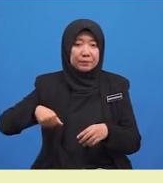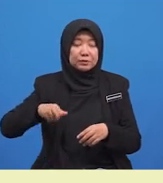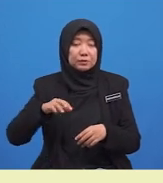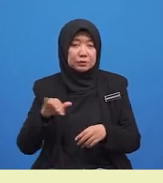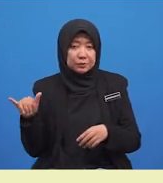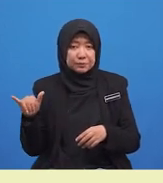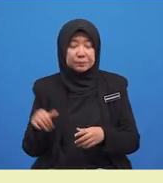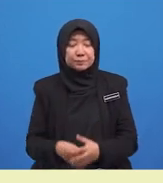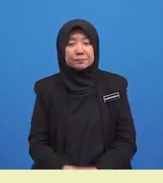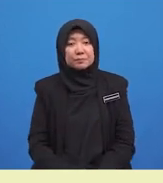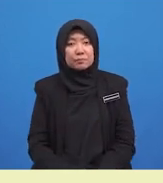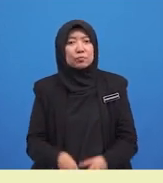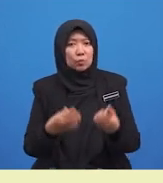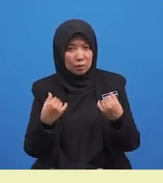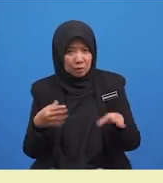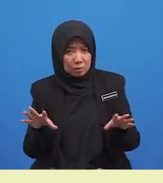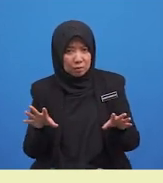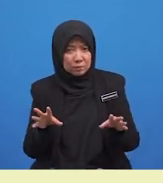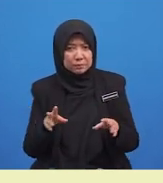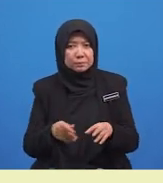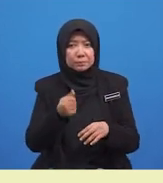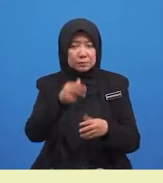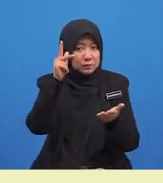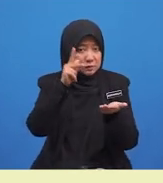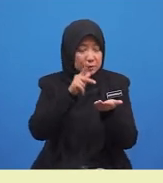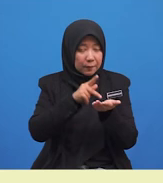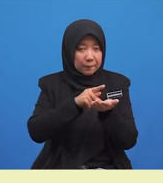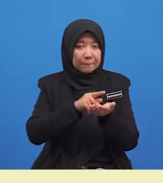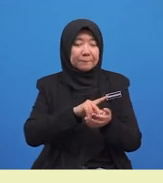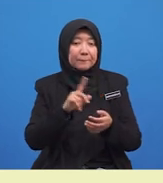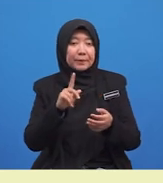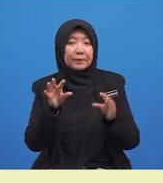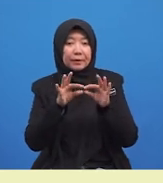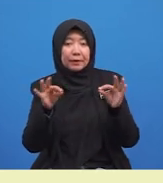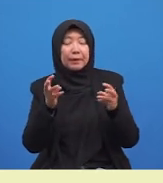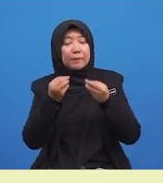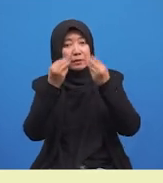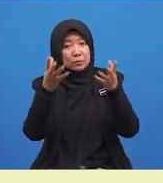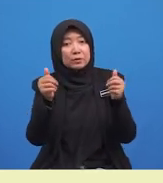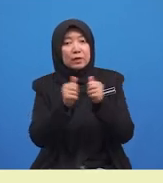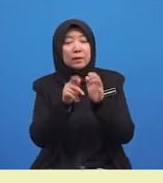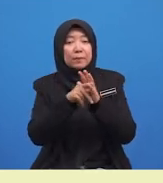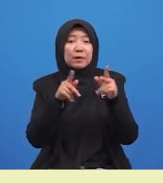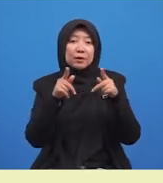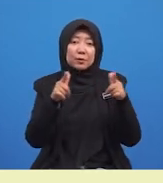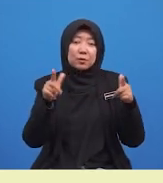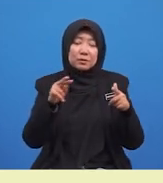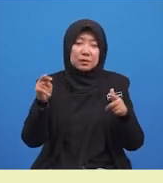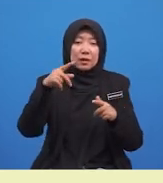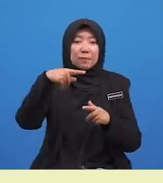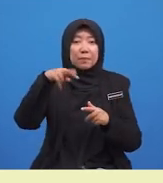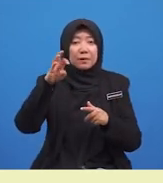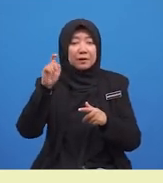Sudahkah kamu mengenalpasti ayat majmuk dengan perluasan peradikat? Mari kita lihat